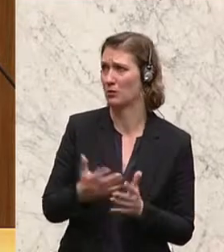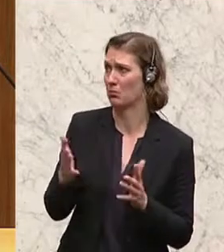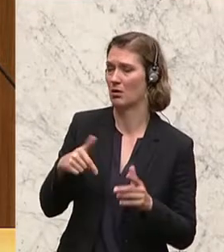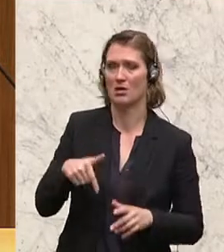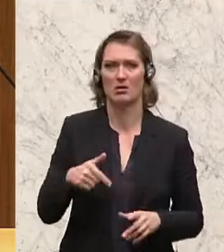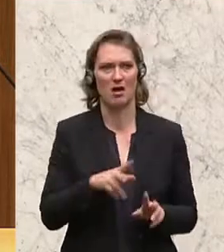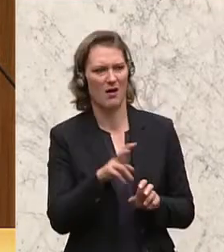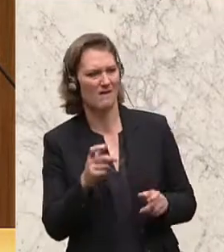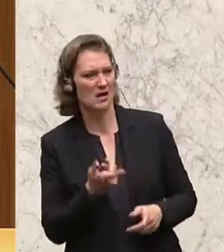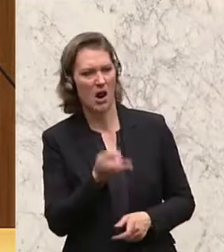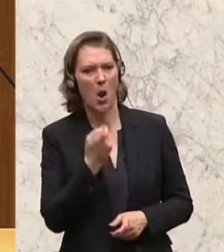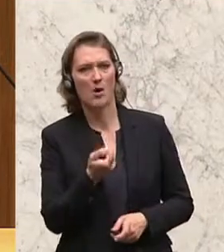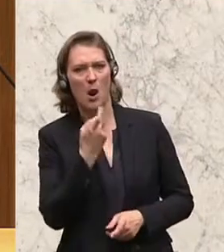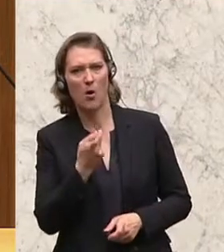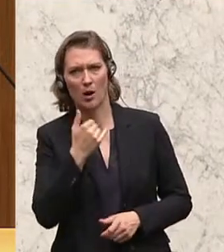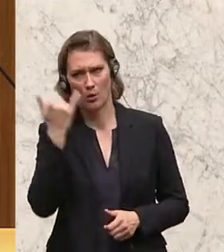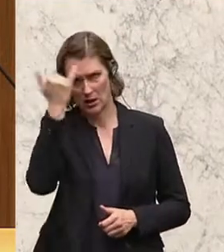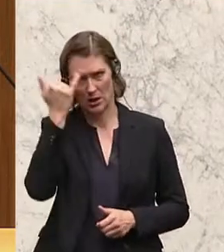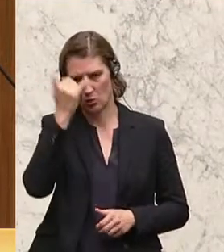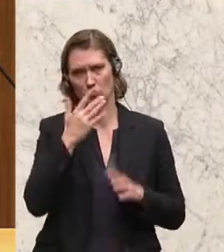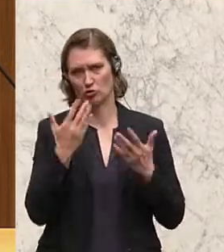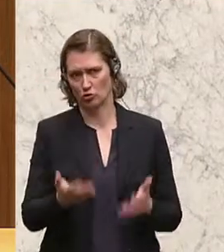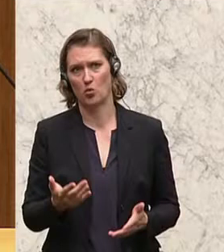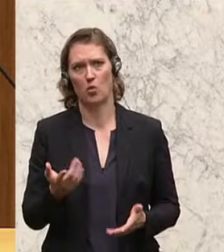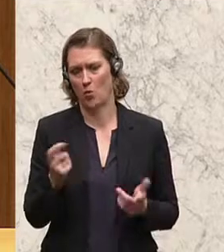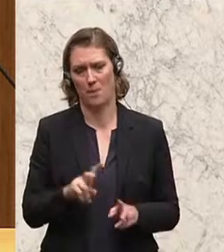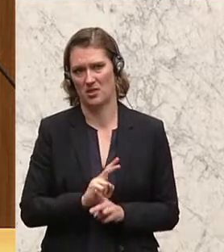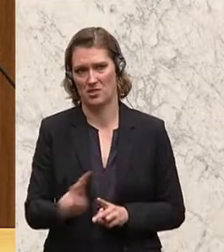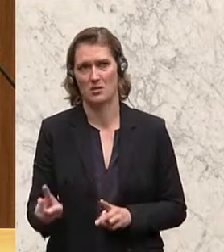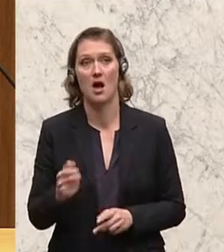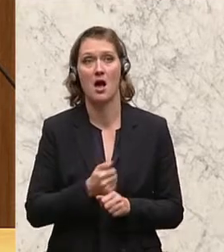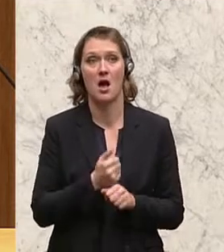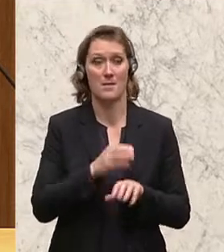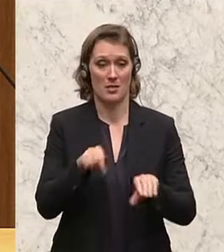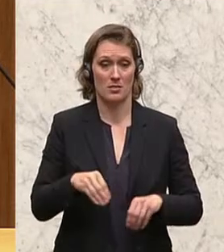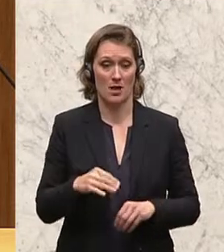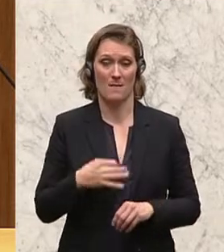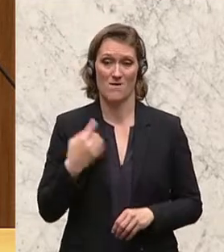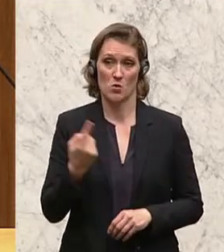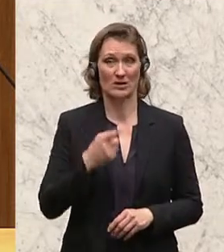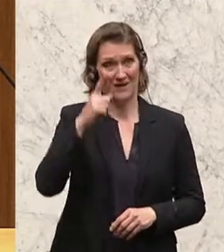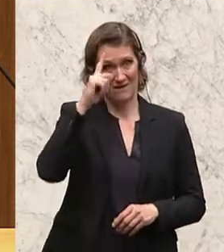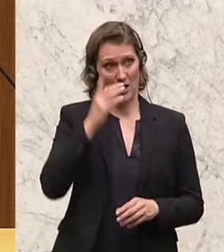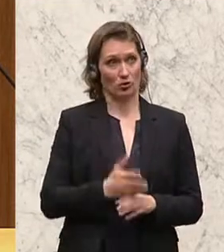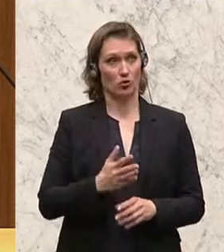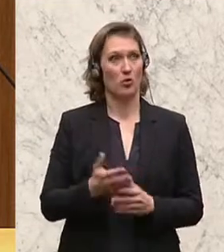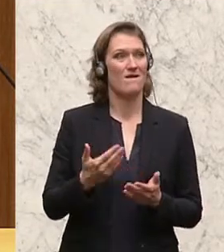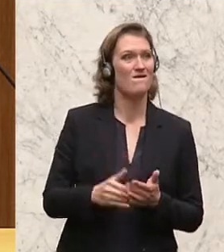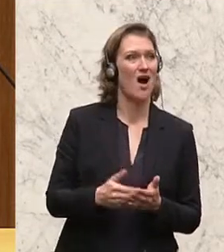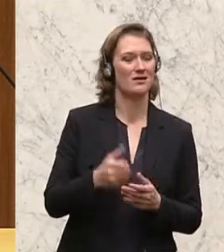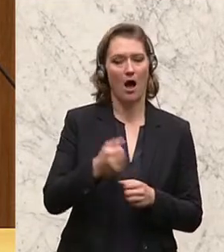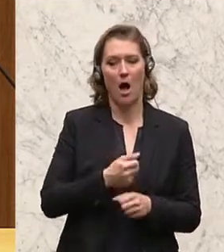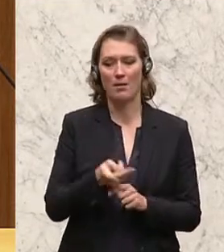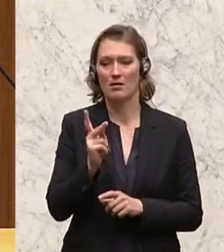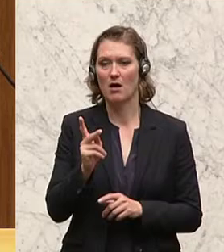Sie uns da mit dem Karte fangen können, ganz ehrlich, auch das wird so nicht stattfinden. Die Arbeitnehmerinnen und Arbeitnehmer wissen, was sie an